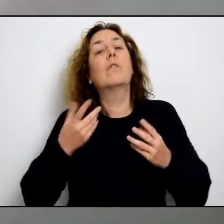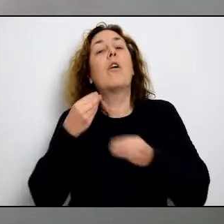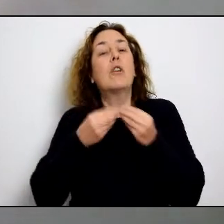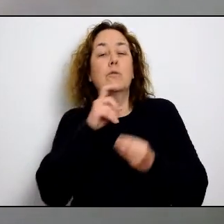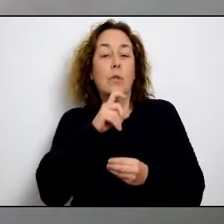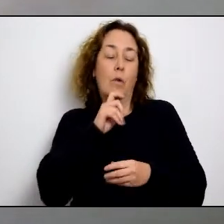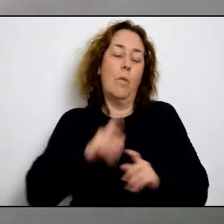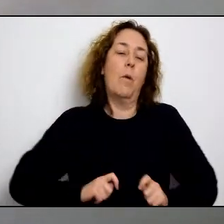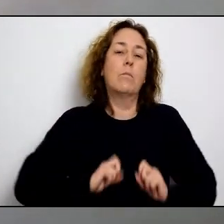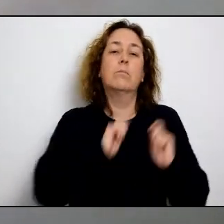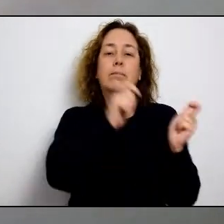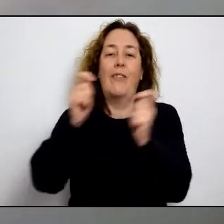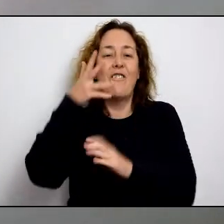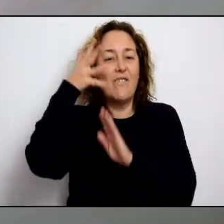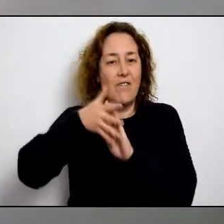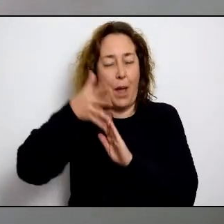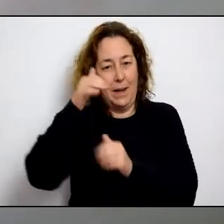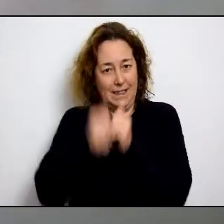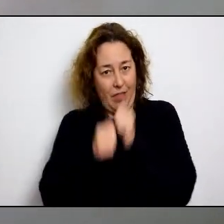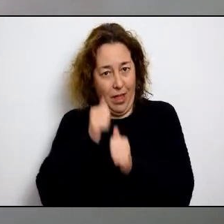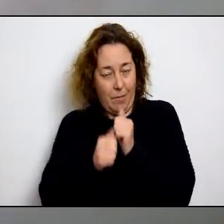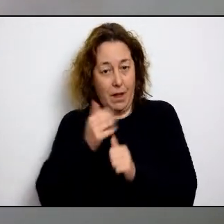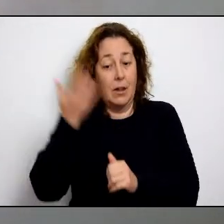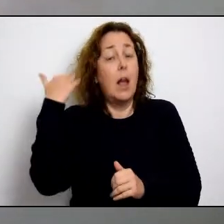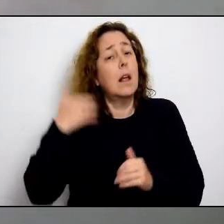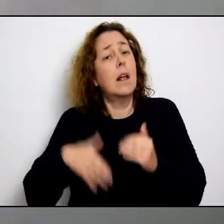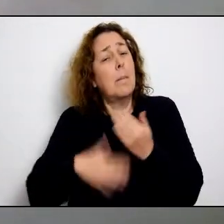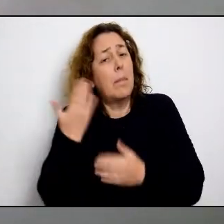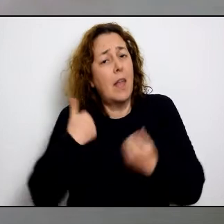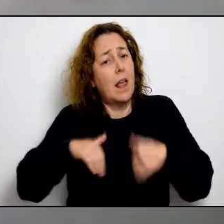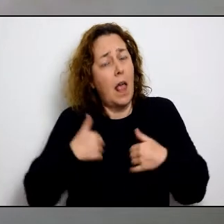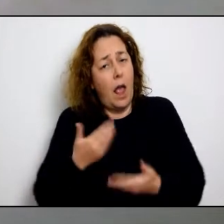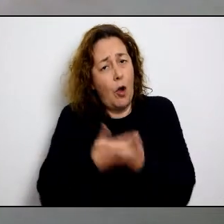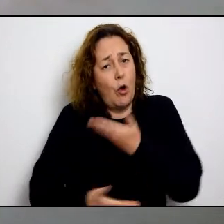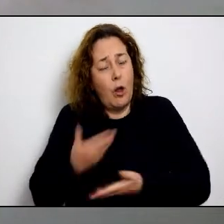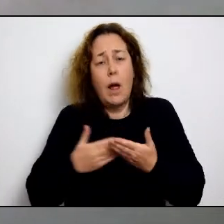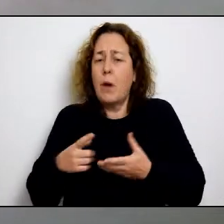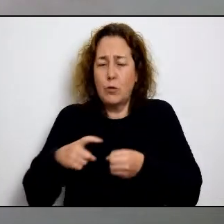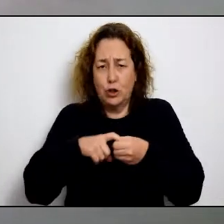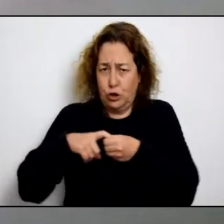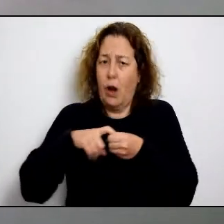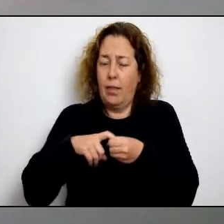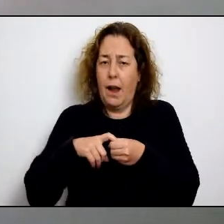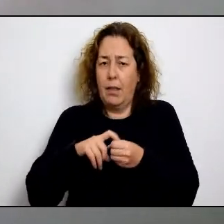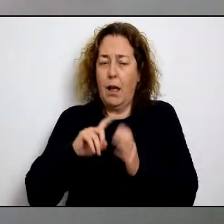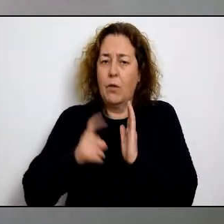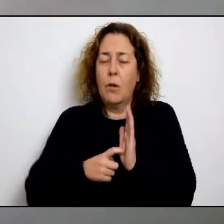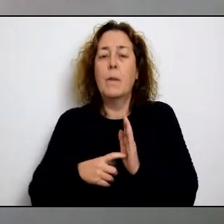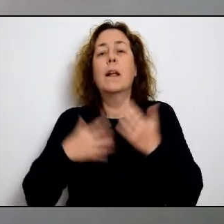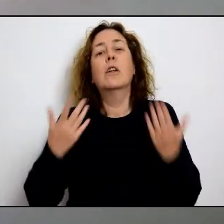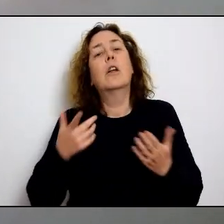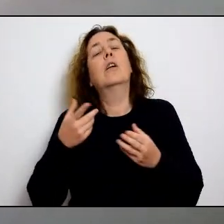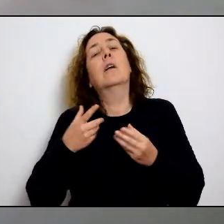nostres sanitaris. Per tant, havien de seguir en aquesta línia i el que s'ha fet és derivar aquestes indústries de calçat que ja col·laboraven